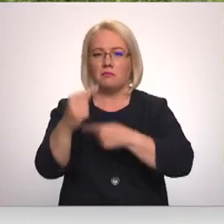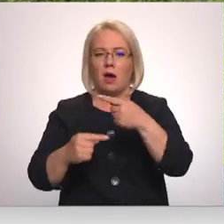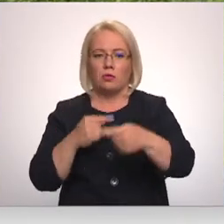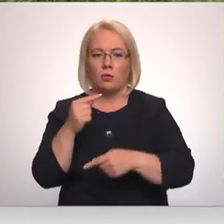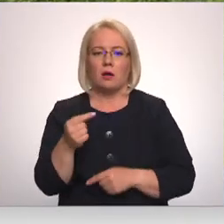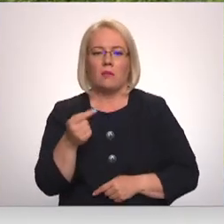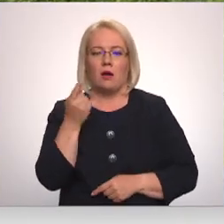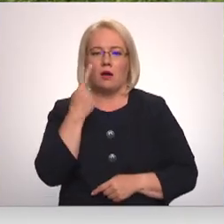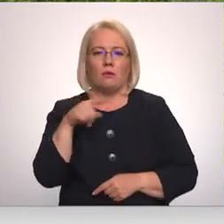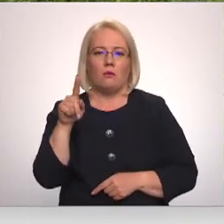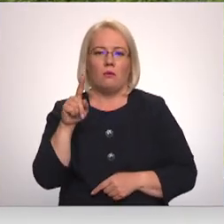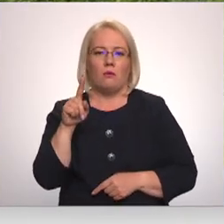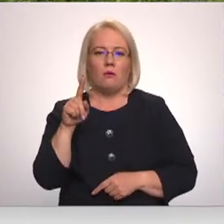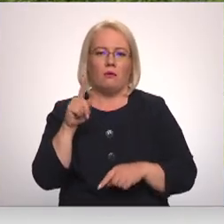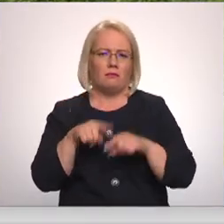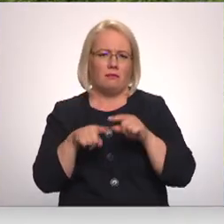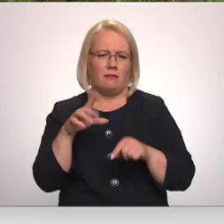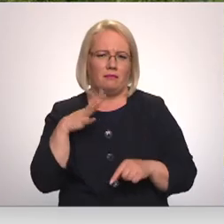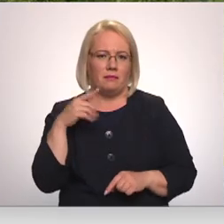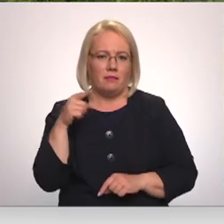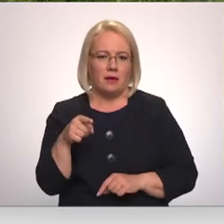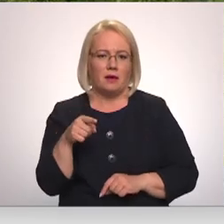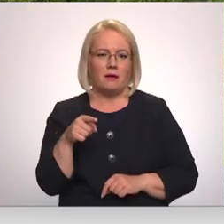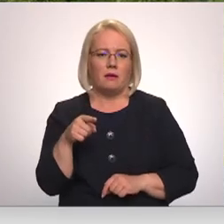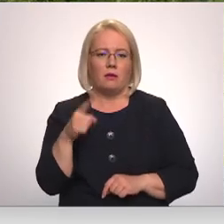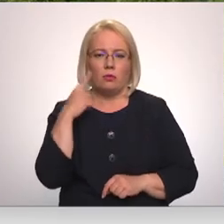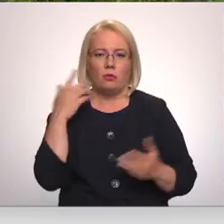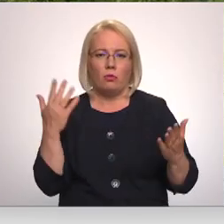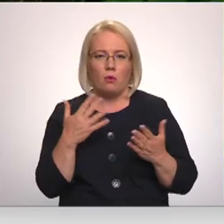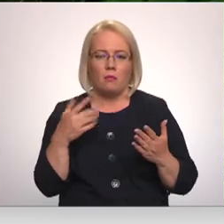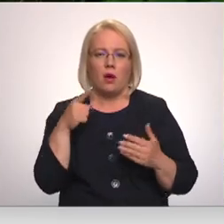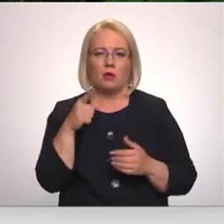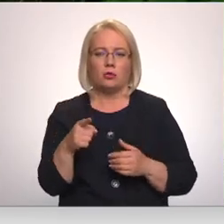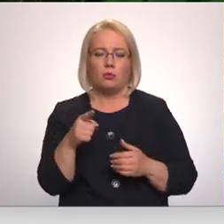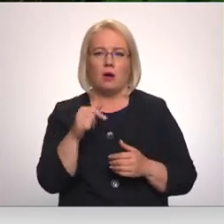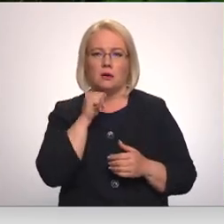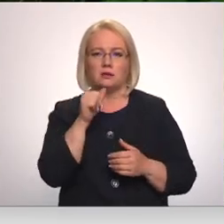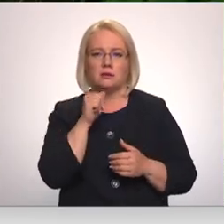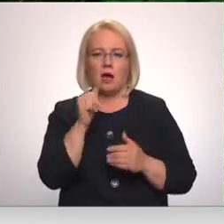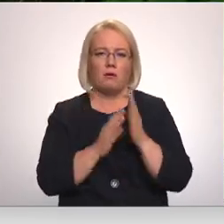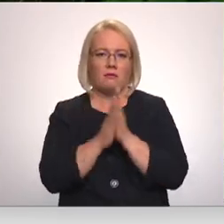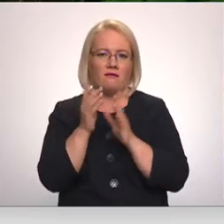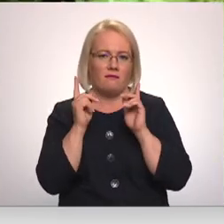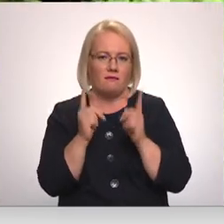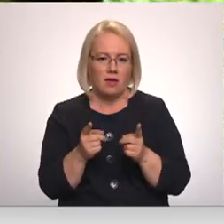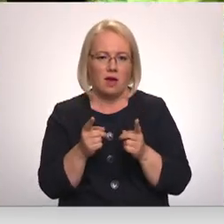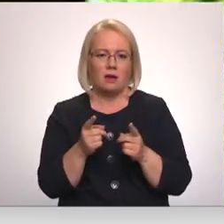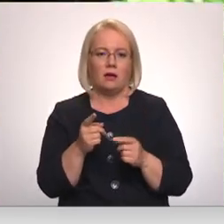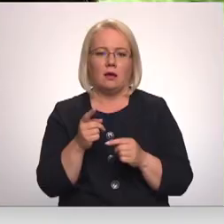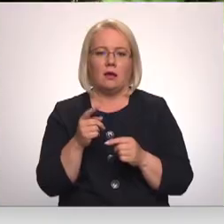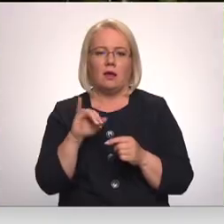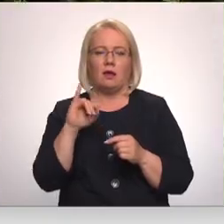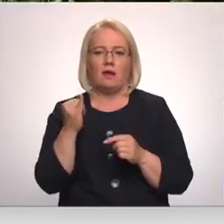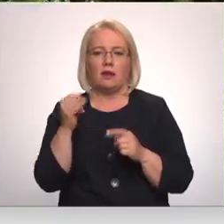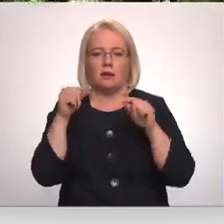to laikiem, kad tos fermas tie ir bējuši, jo vietos zaļbarē būs. Mēršs laikam tas ir pēc labūkīgs, ka gadījumā var jūties